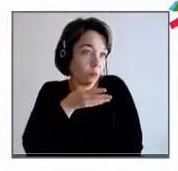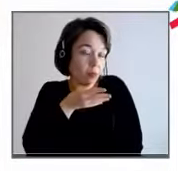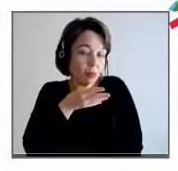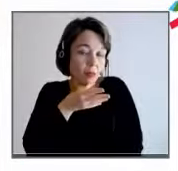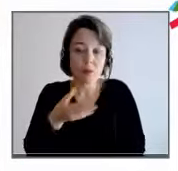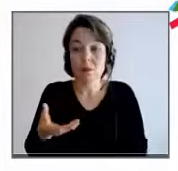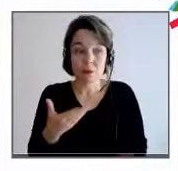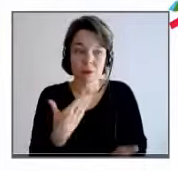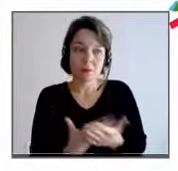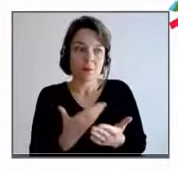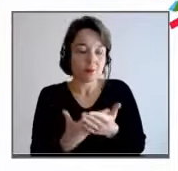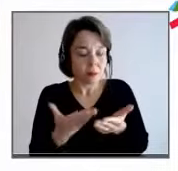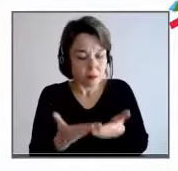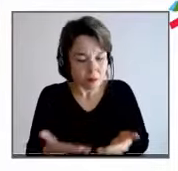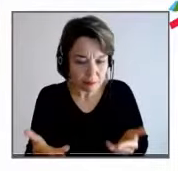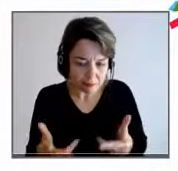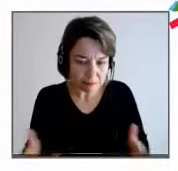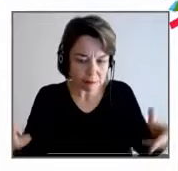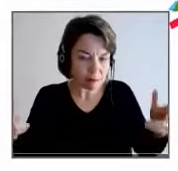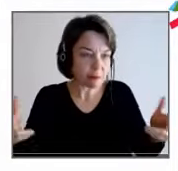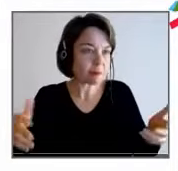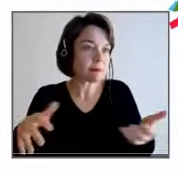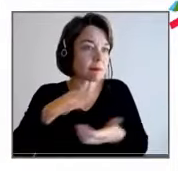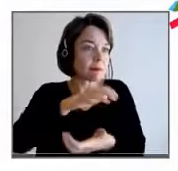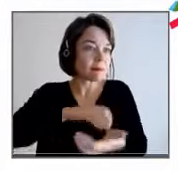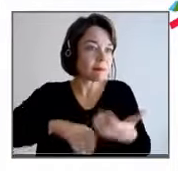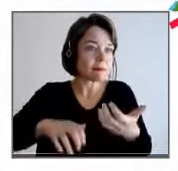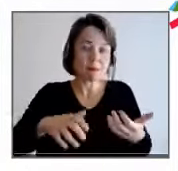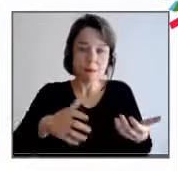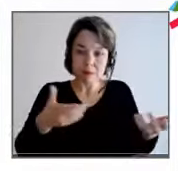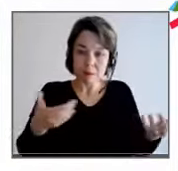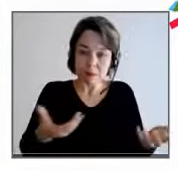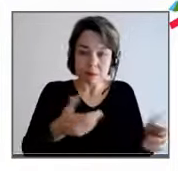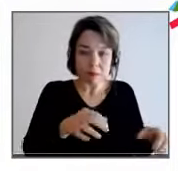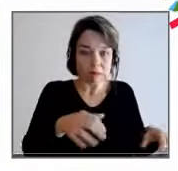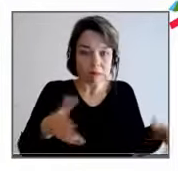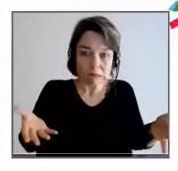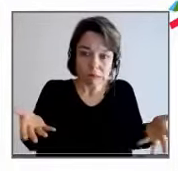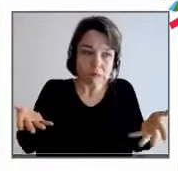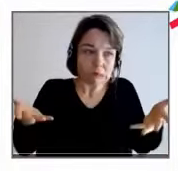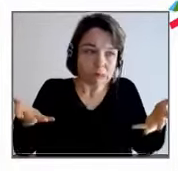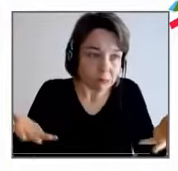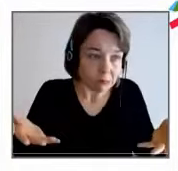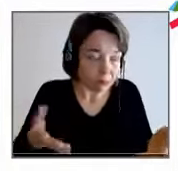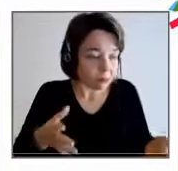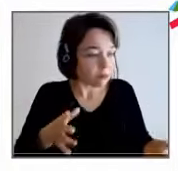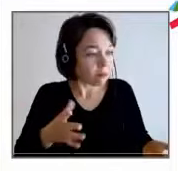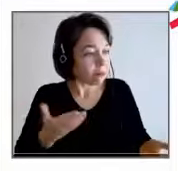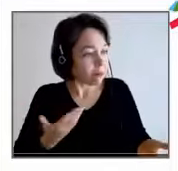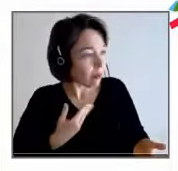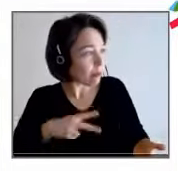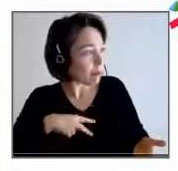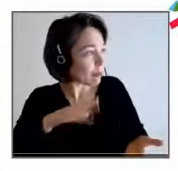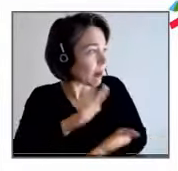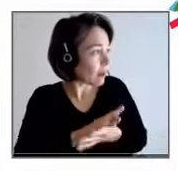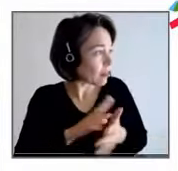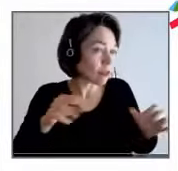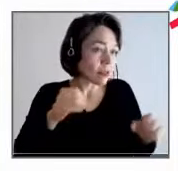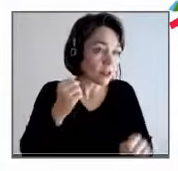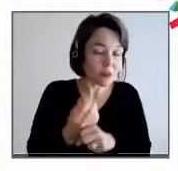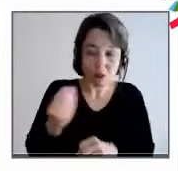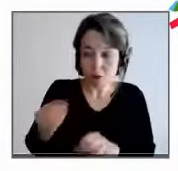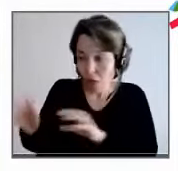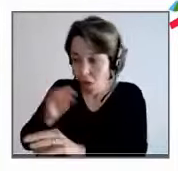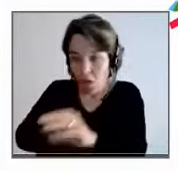elle vient avec sa maman de 80 ans, elle vient avec ses enfants en situation de handicap, elle est une aidante, elle est multiple.